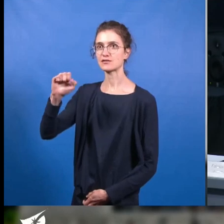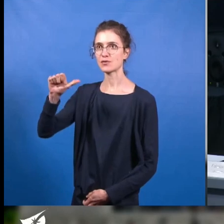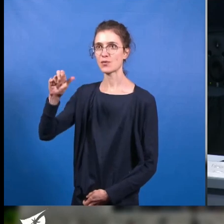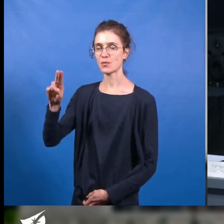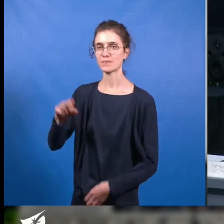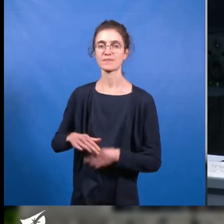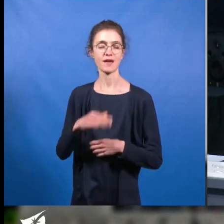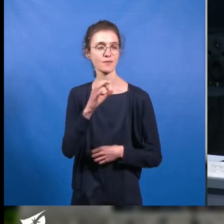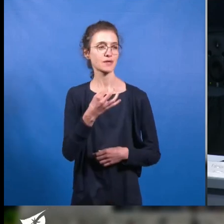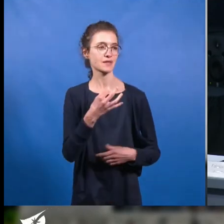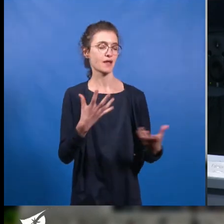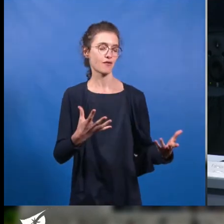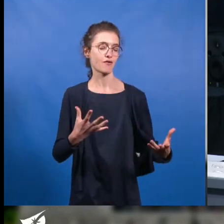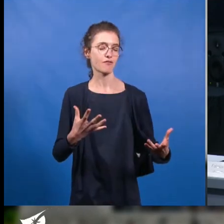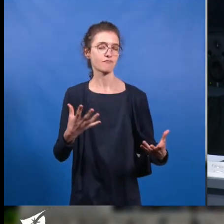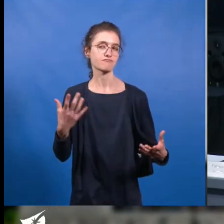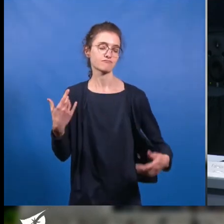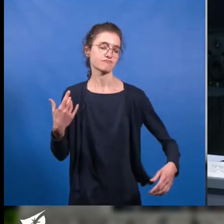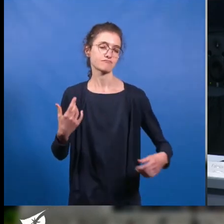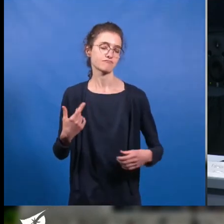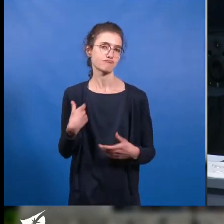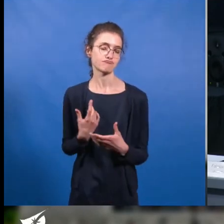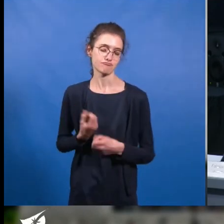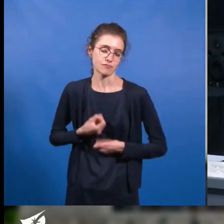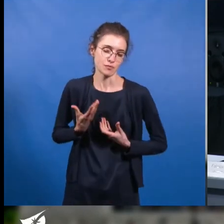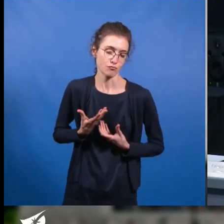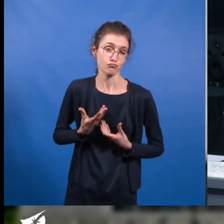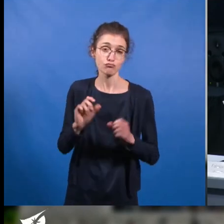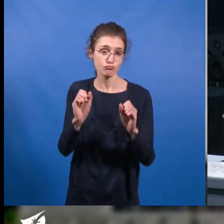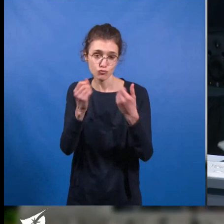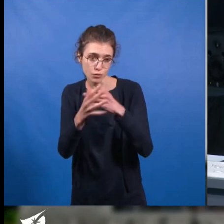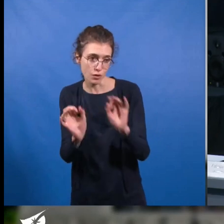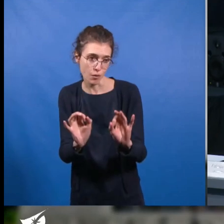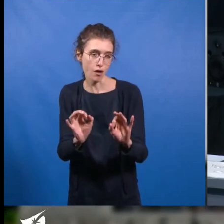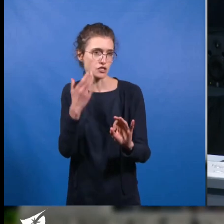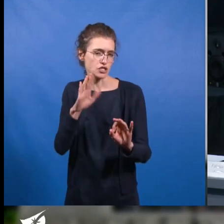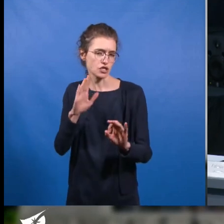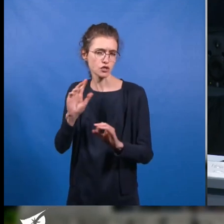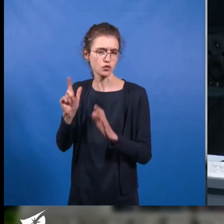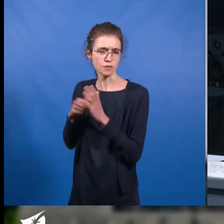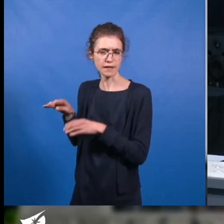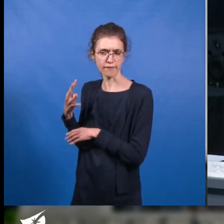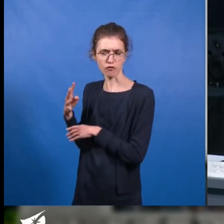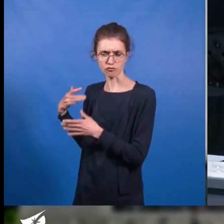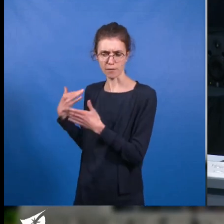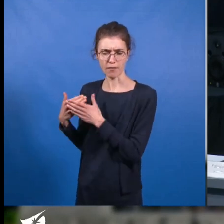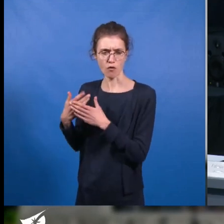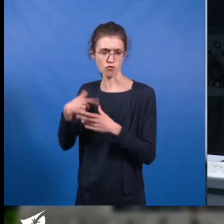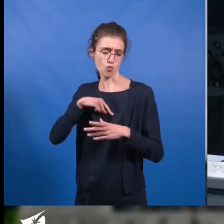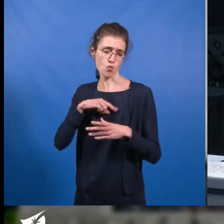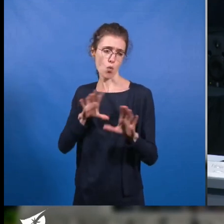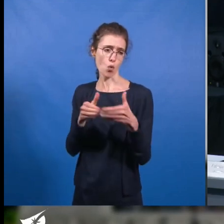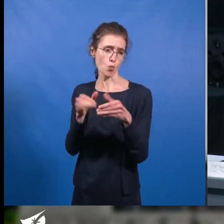Madame la Présidente, cette intervention n'est pas une surprise. Depuis 2014, vous le savez, le groupe communiste et républicain ne s'associe pas